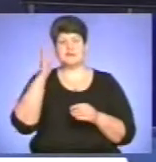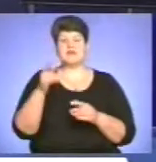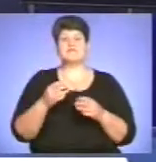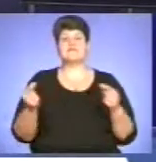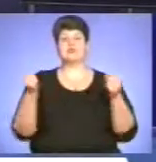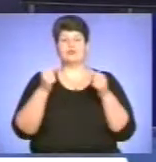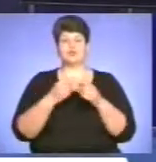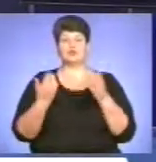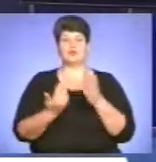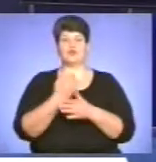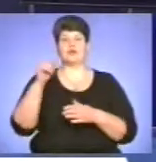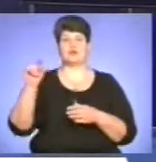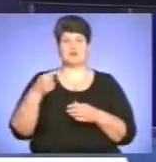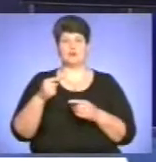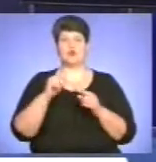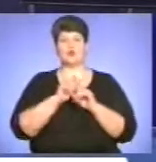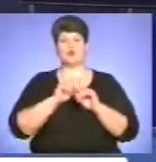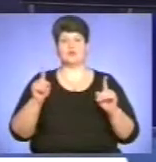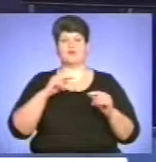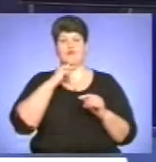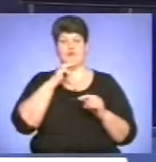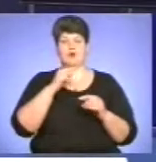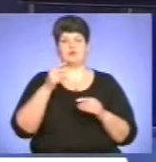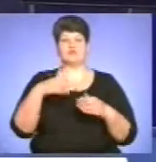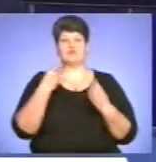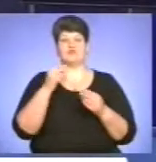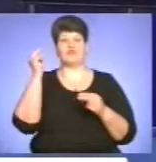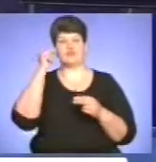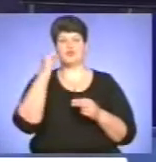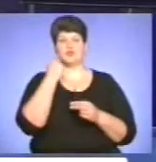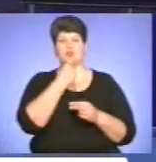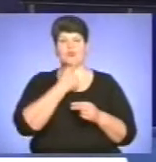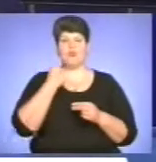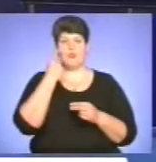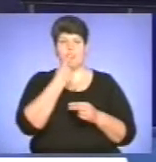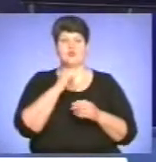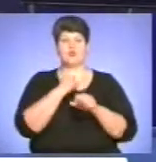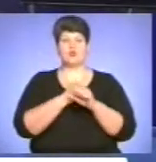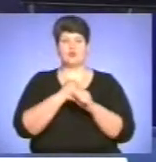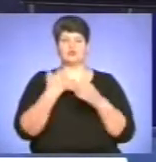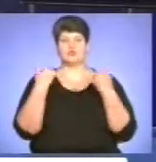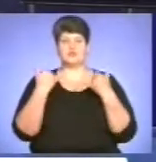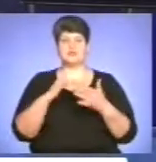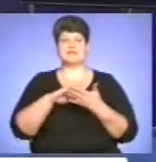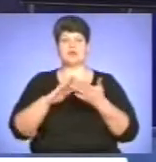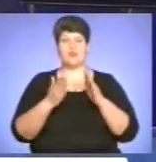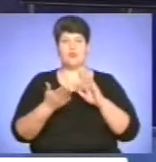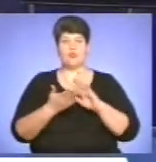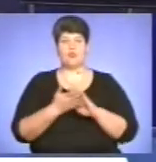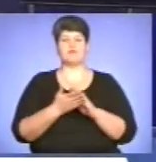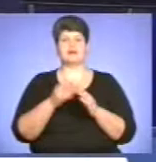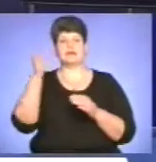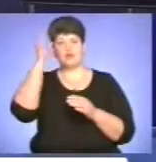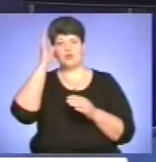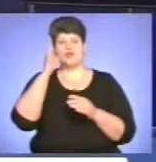Відповідно до нових вимог особливу увагу приділяють вивченню мови. Роботу у сучасних умовах науково-методичні орієнтири для